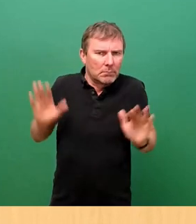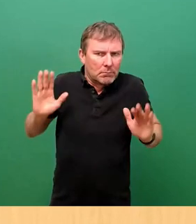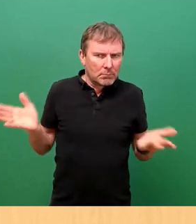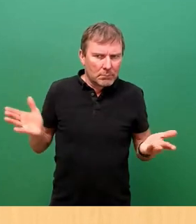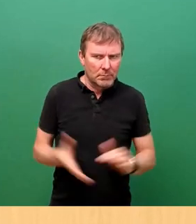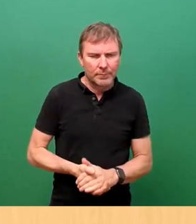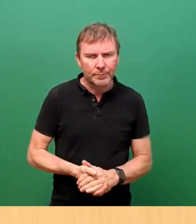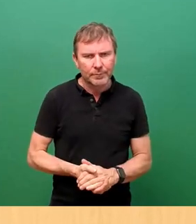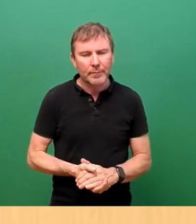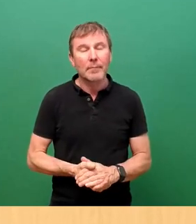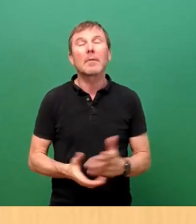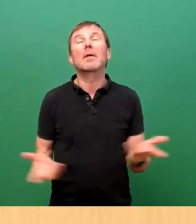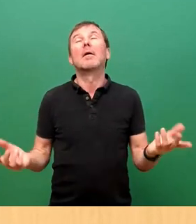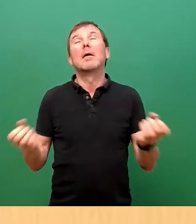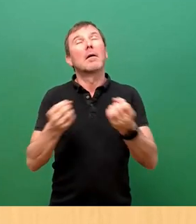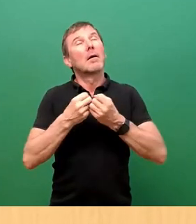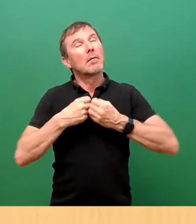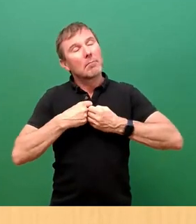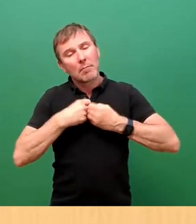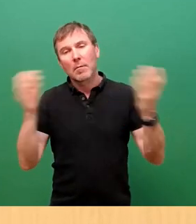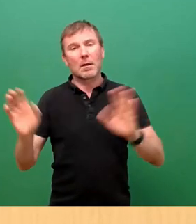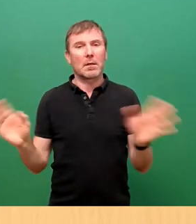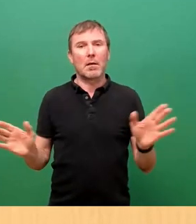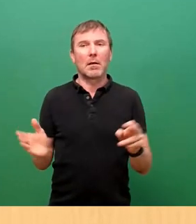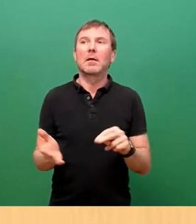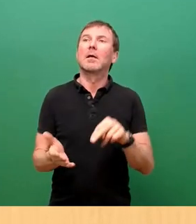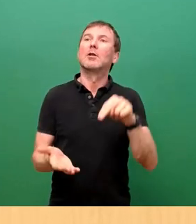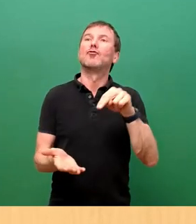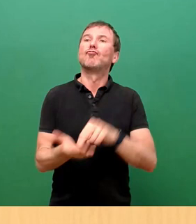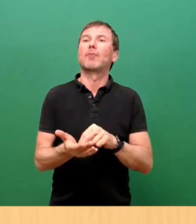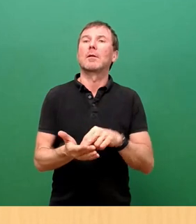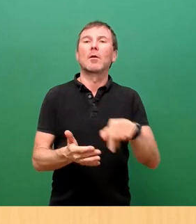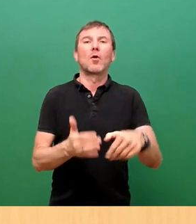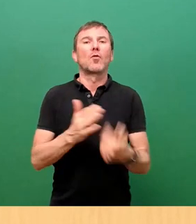Natürlich wird hier auf Stand, Basis Stand der Technik geplant.